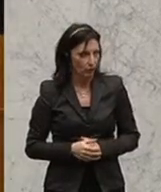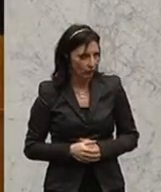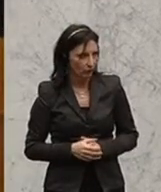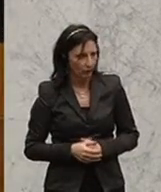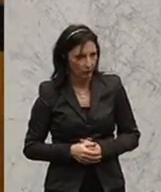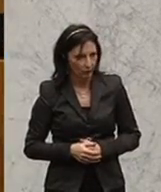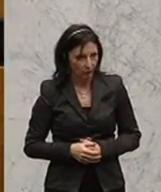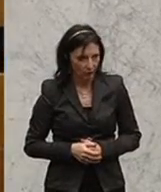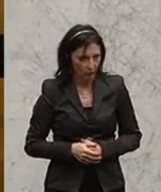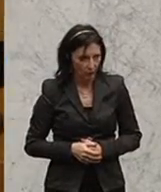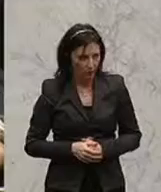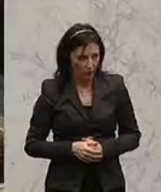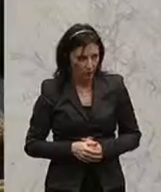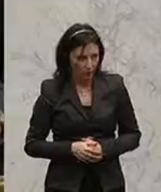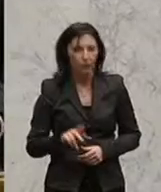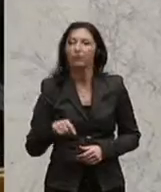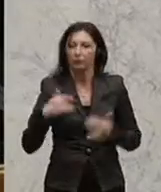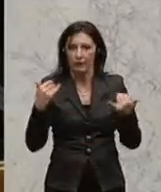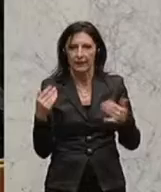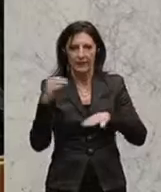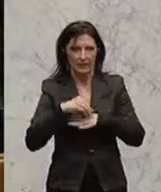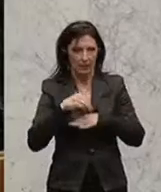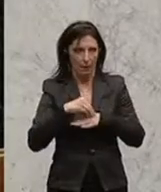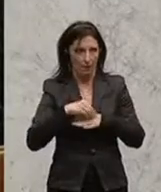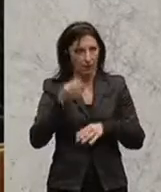Christoph Matznetter, Wirtschaftssprecher der SPÖ, mit einer tatsächlichen Berichtigung. Vielen Dank. Vielen